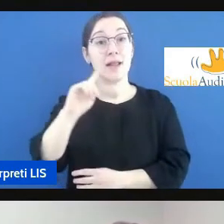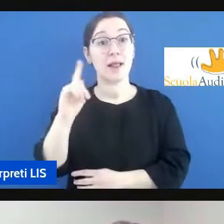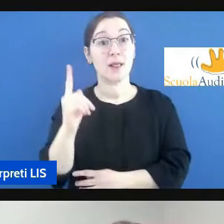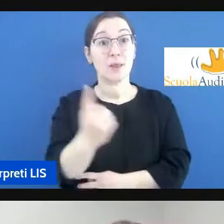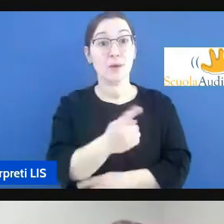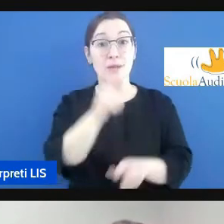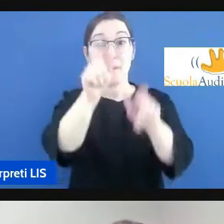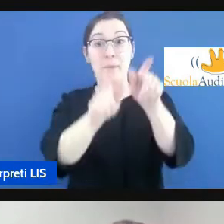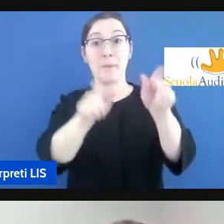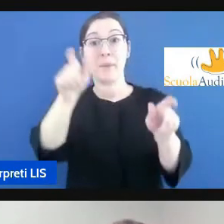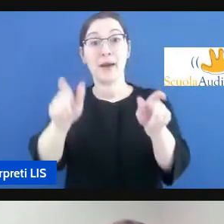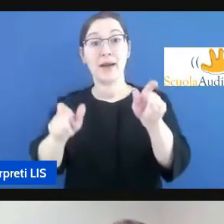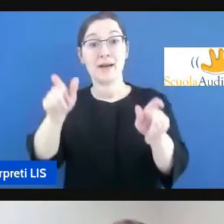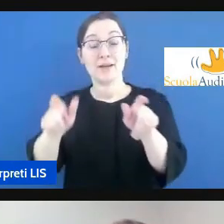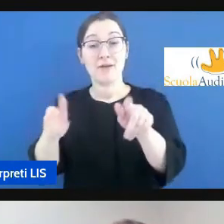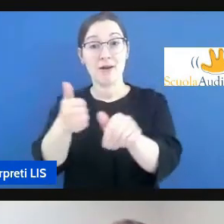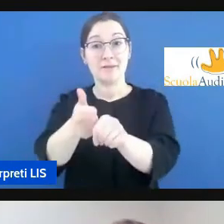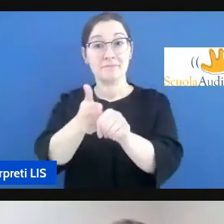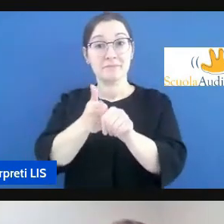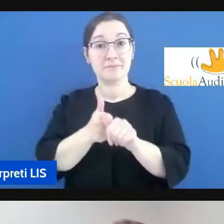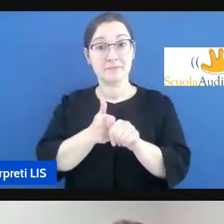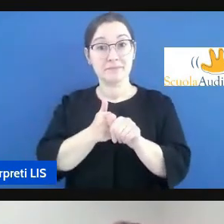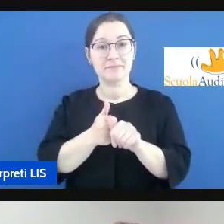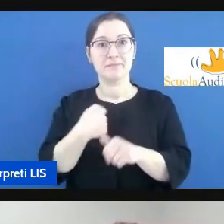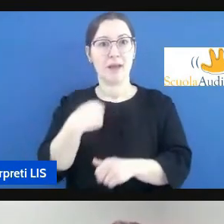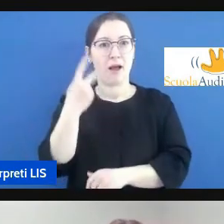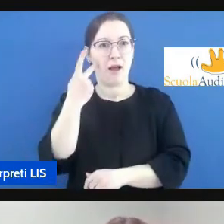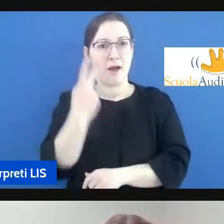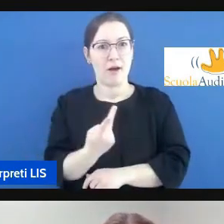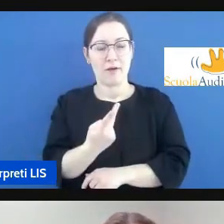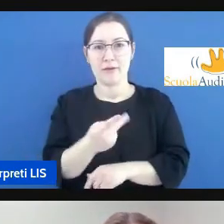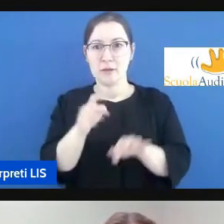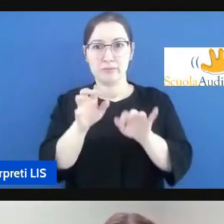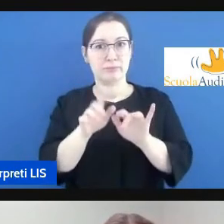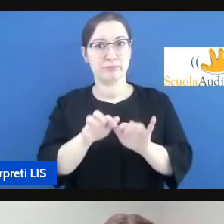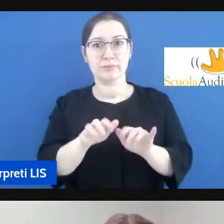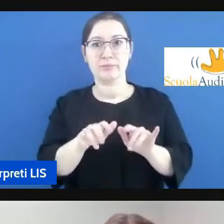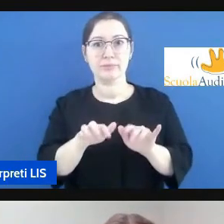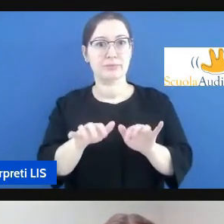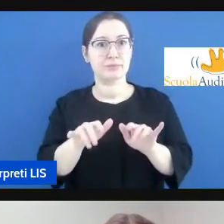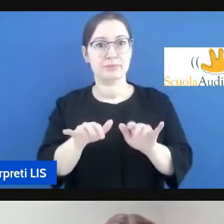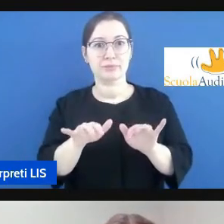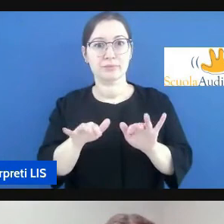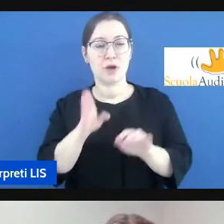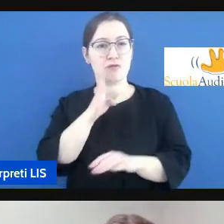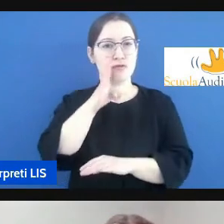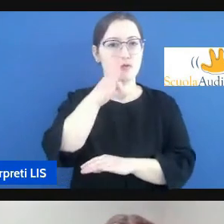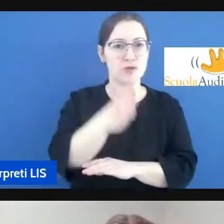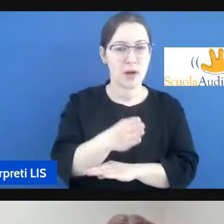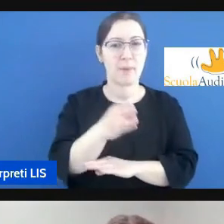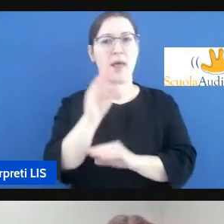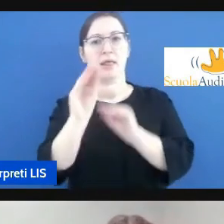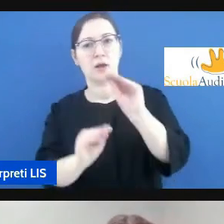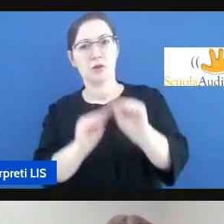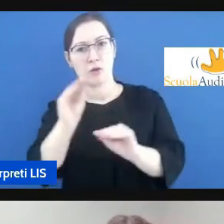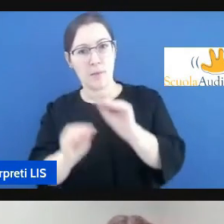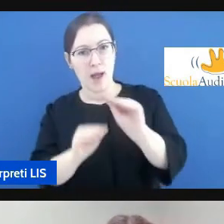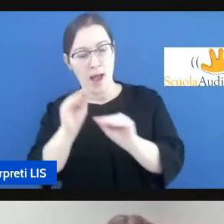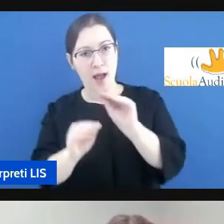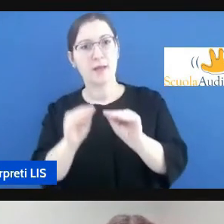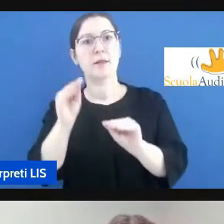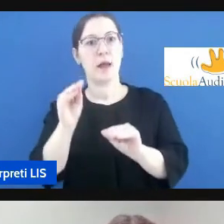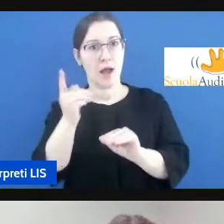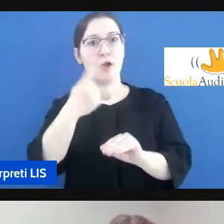partecipato ho visto che hanno scritto alcuni suggerimenti alcune domande che naturalmente